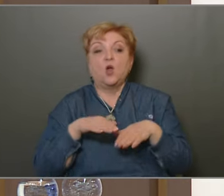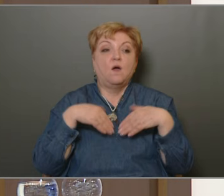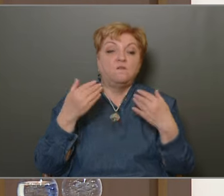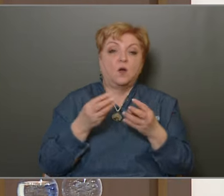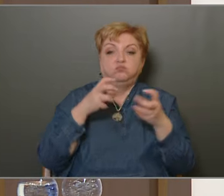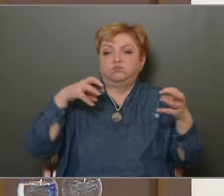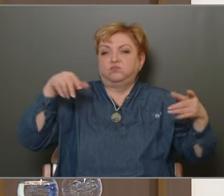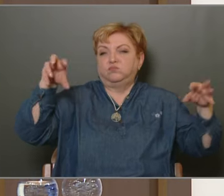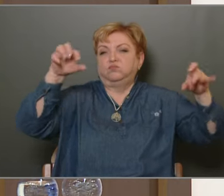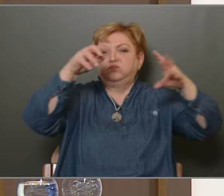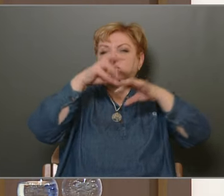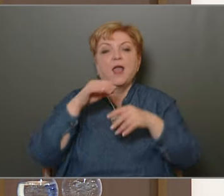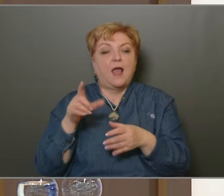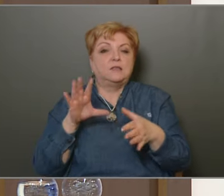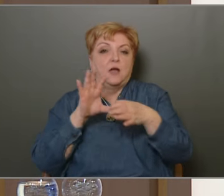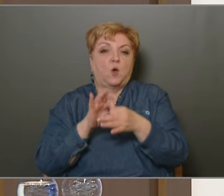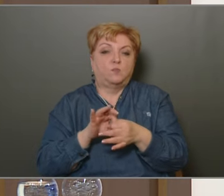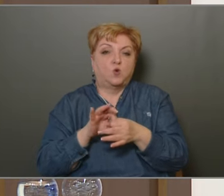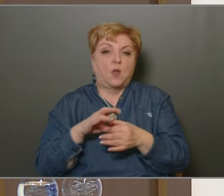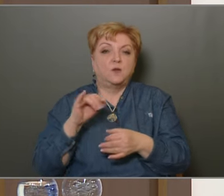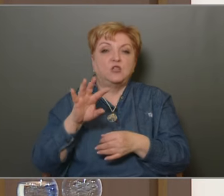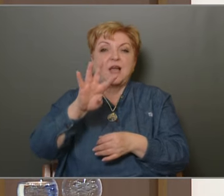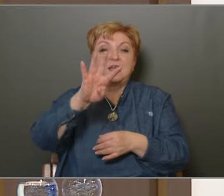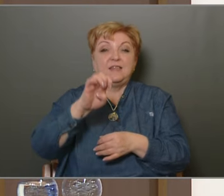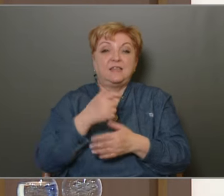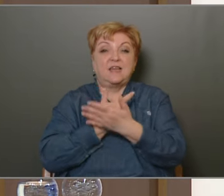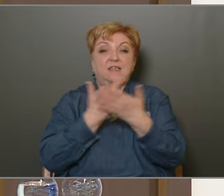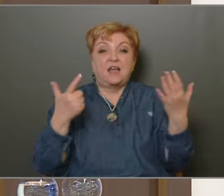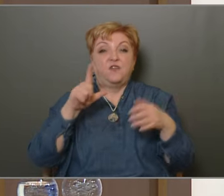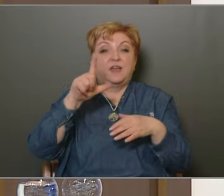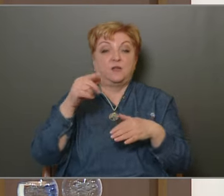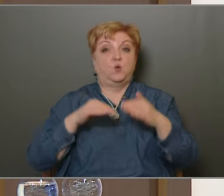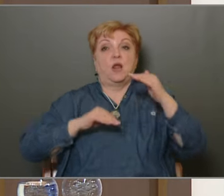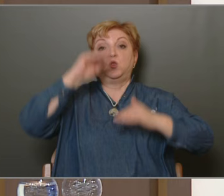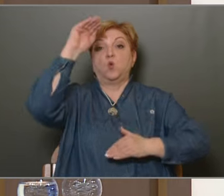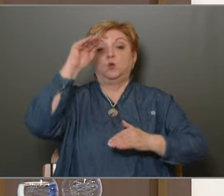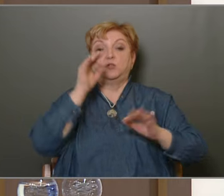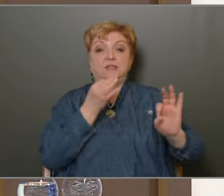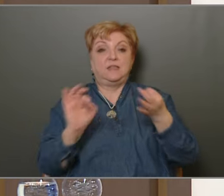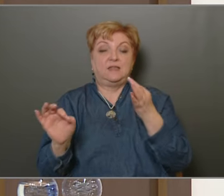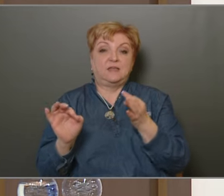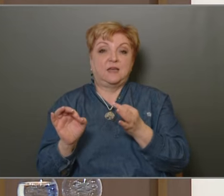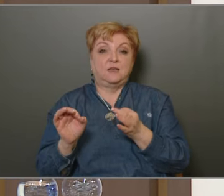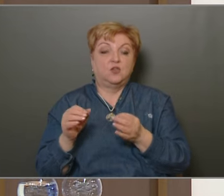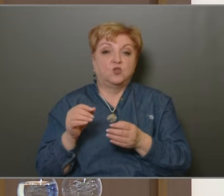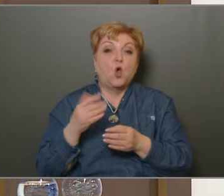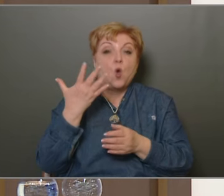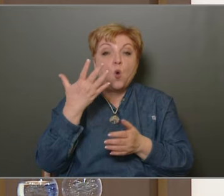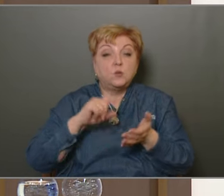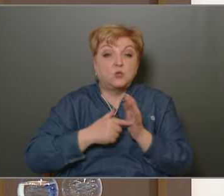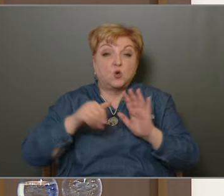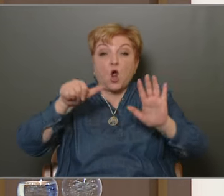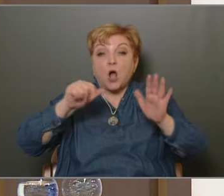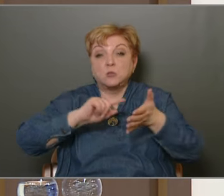vagy kiporzás. Ezekkel kapcsolatban is most a 472-re nőtt az intézkedések száma. Ez is egy 5-szoros, 6-szoros 2020